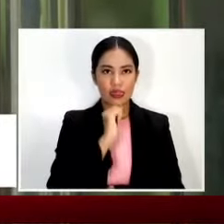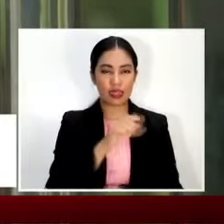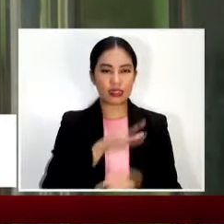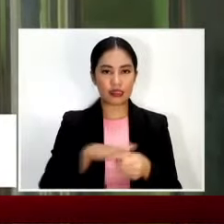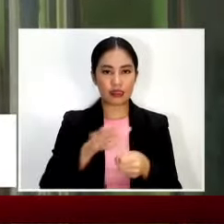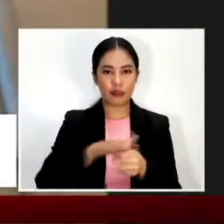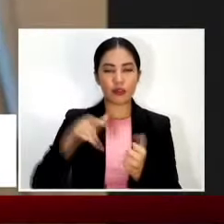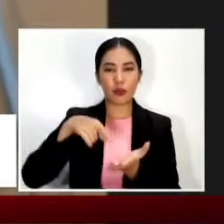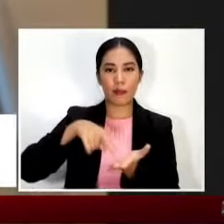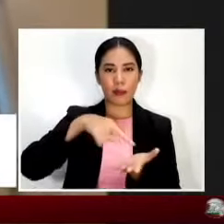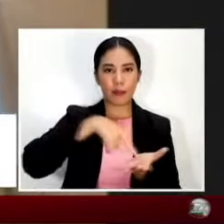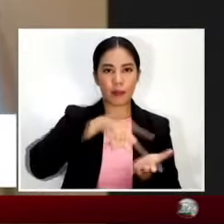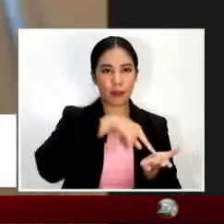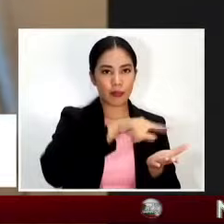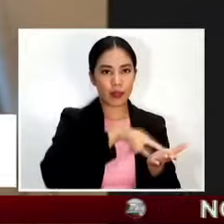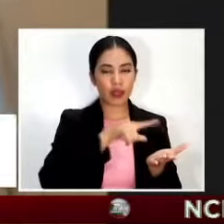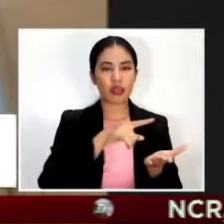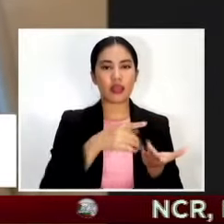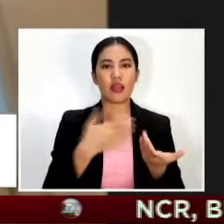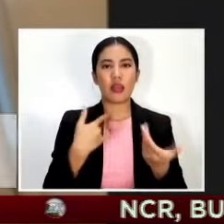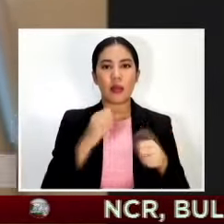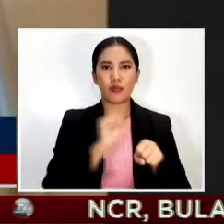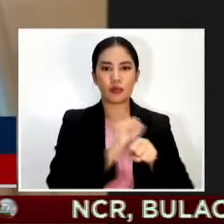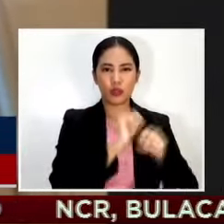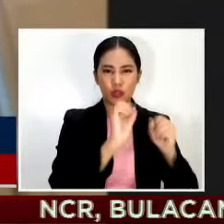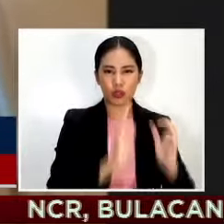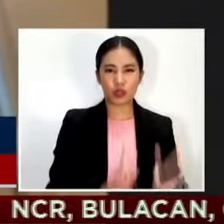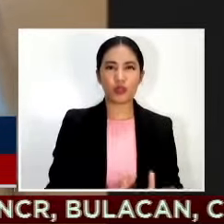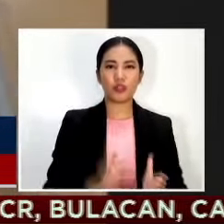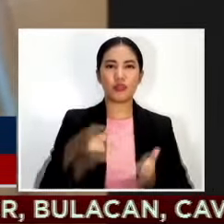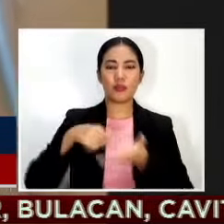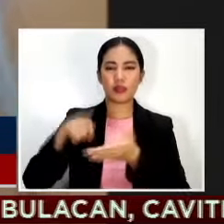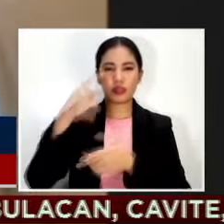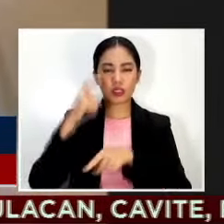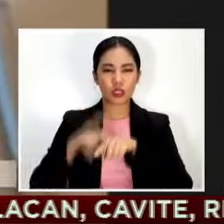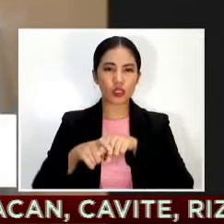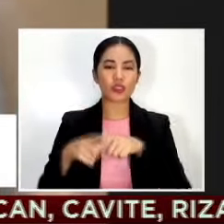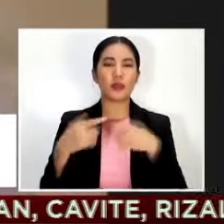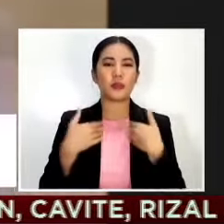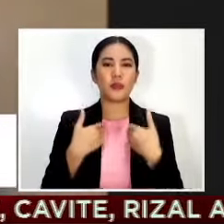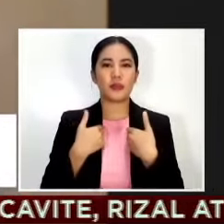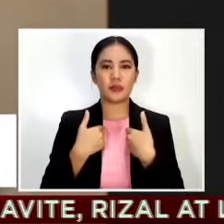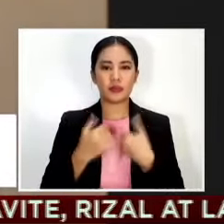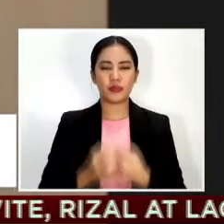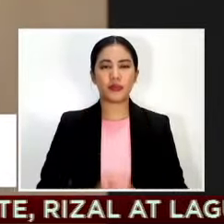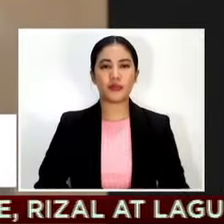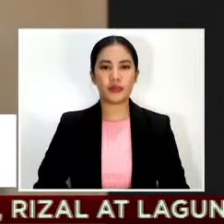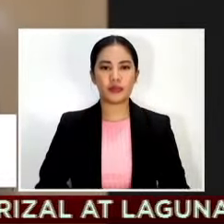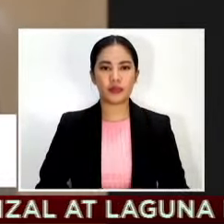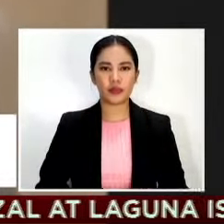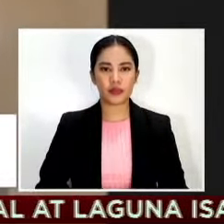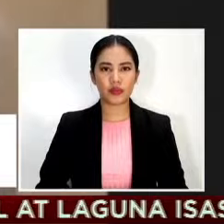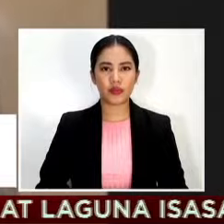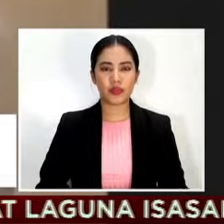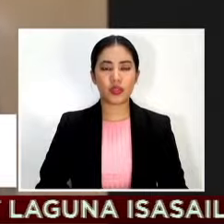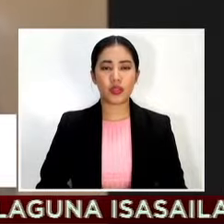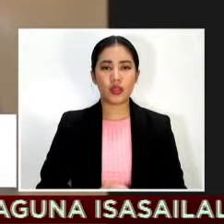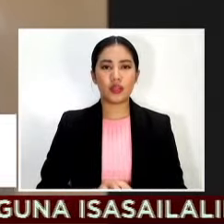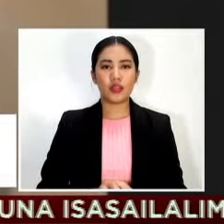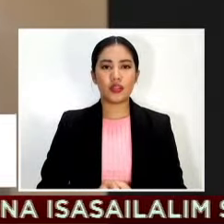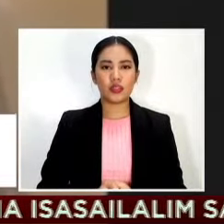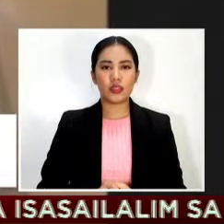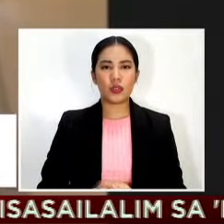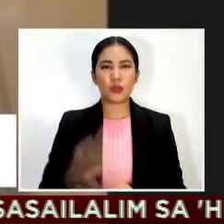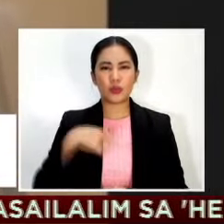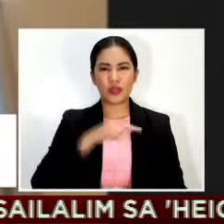mga gastos kasi labor syempre yung mga overhead costs parang talo